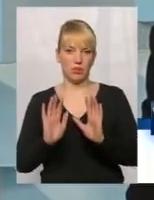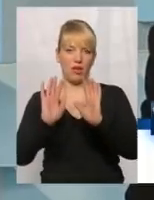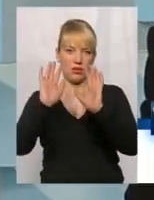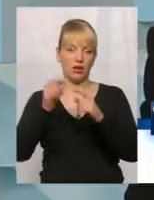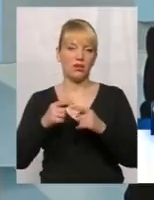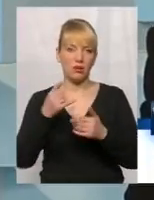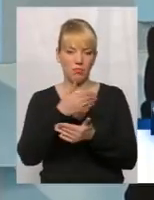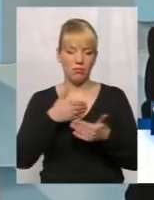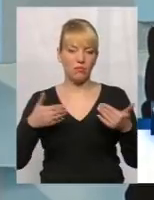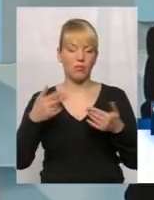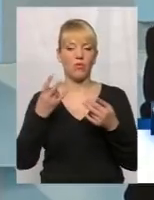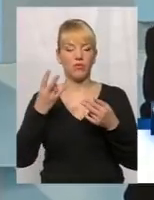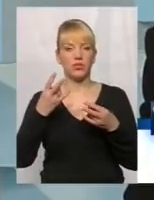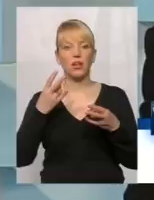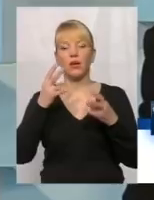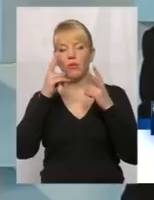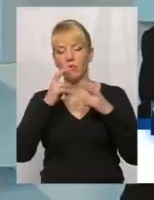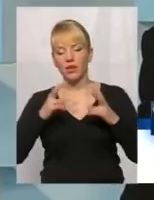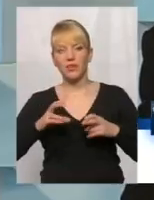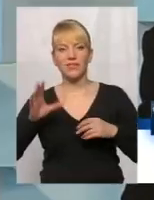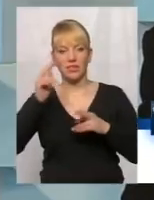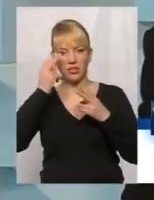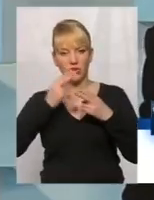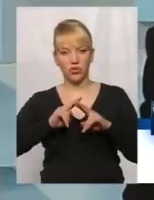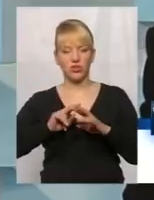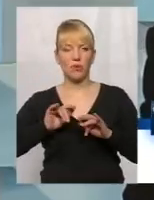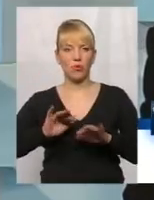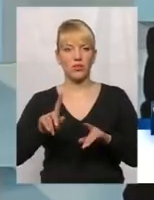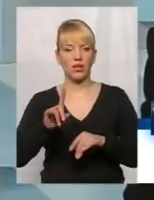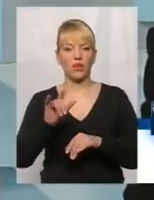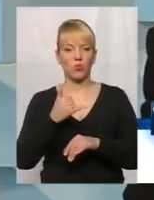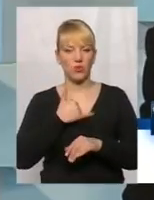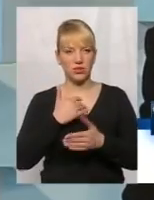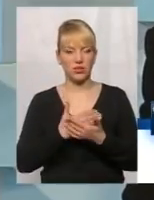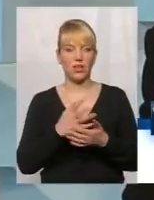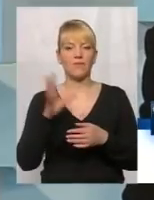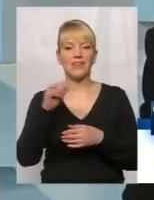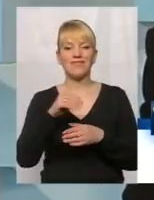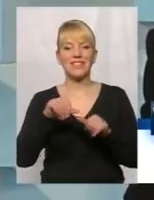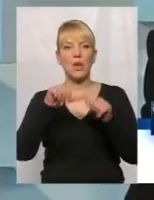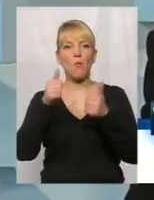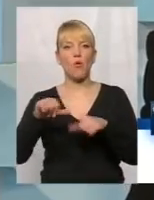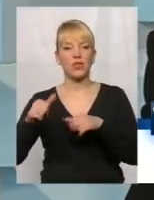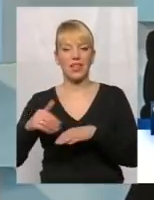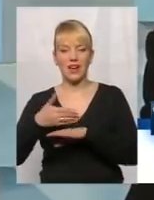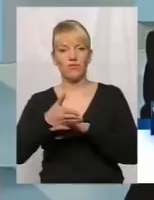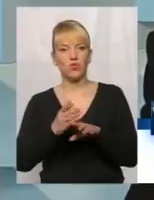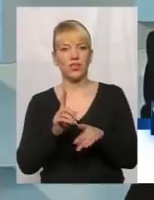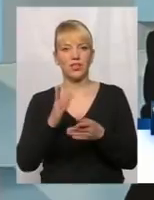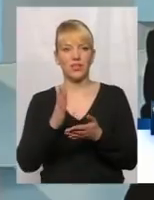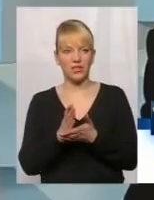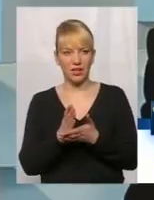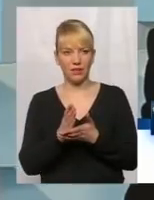тому, що ми повинні передивитися всі ті технологічні процеси, які в нас є. Всі ті моделі того ортопедичного взуття, які є по відповідних